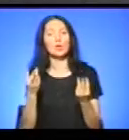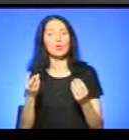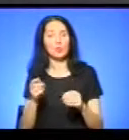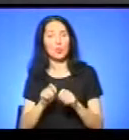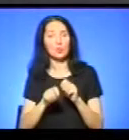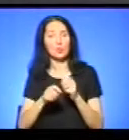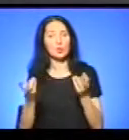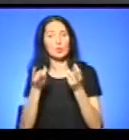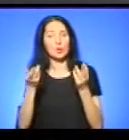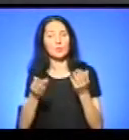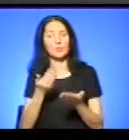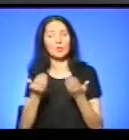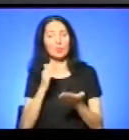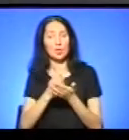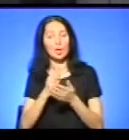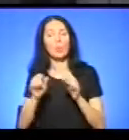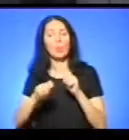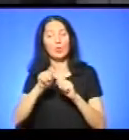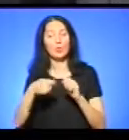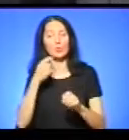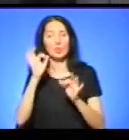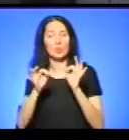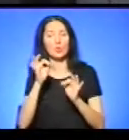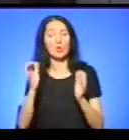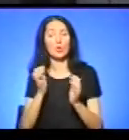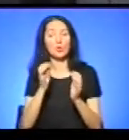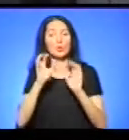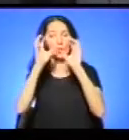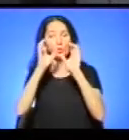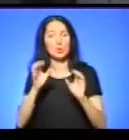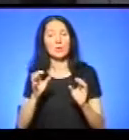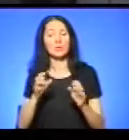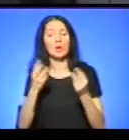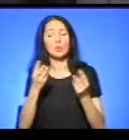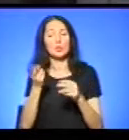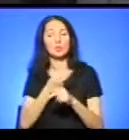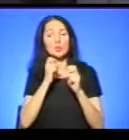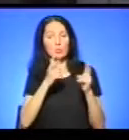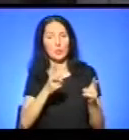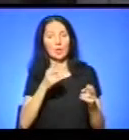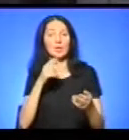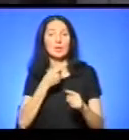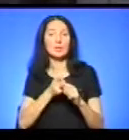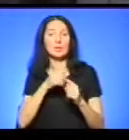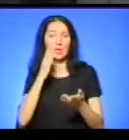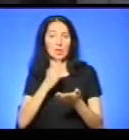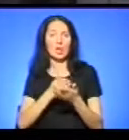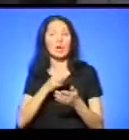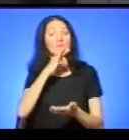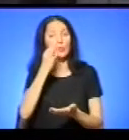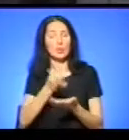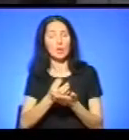І, відповідно, якщо є порушення природоохоронного законодавства і пожежної безпеки, за це законодавство передбачено відповідальність. Яка?